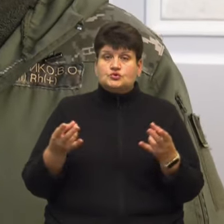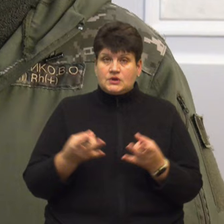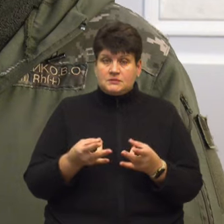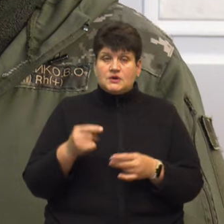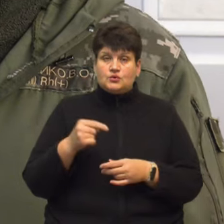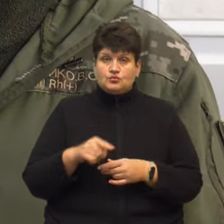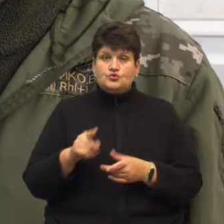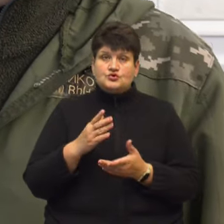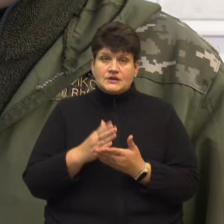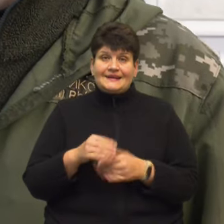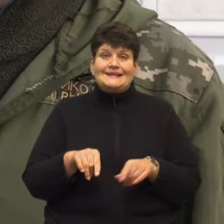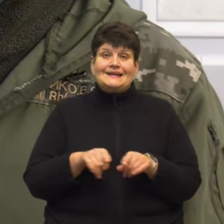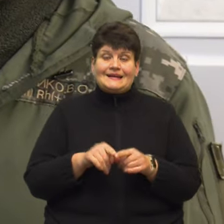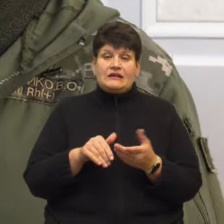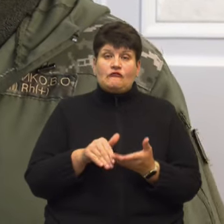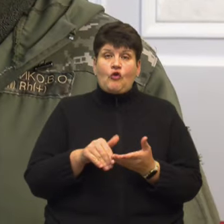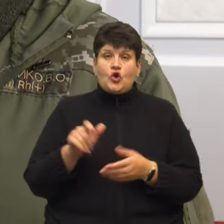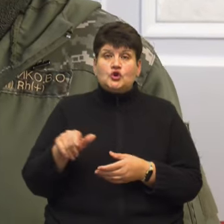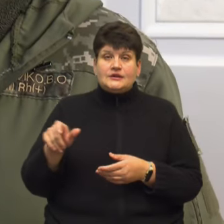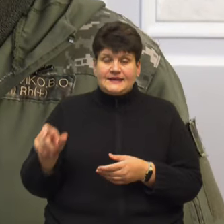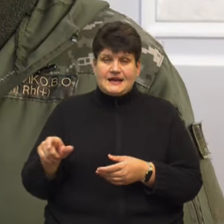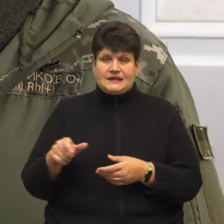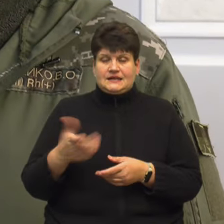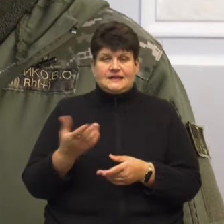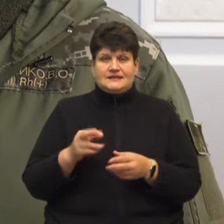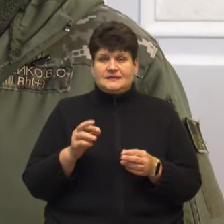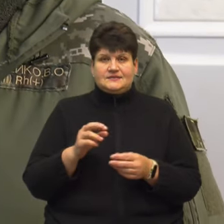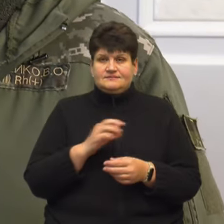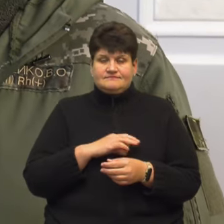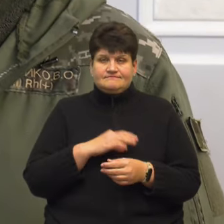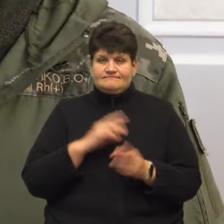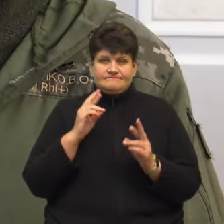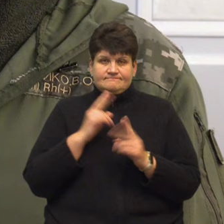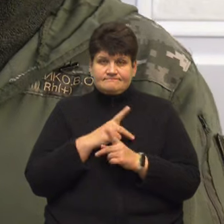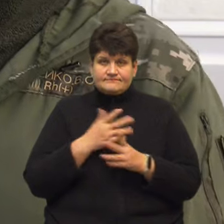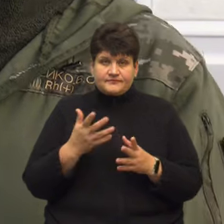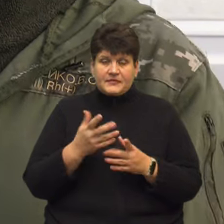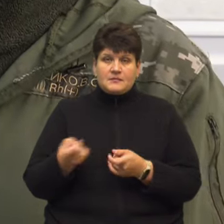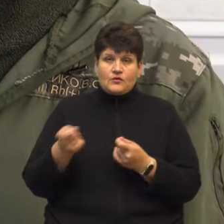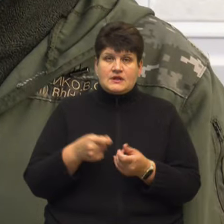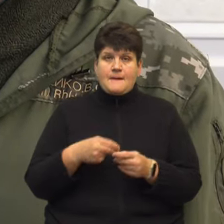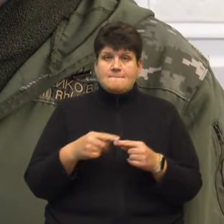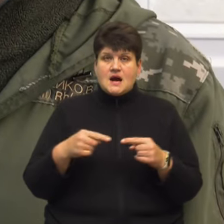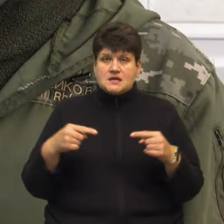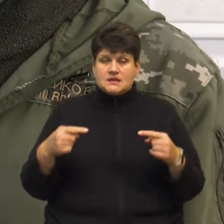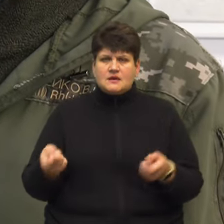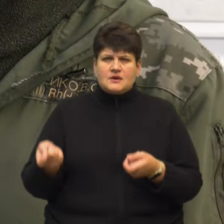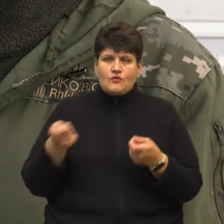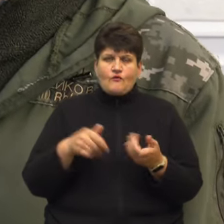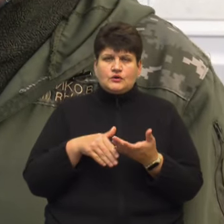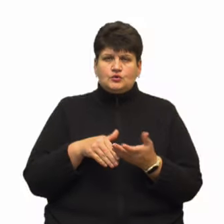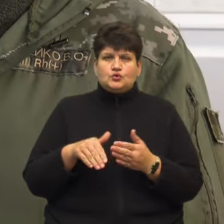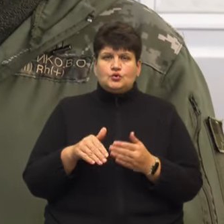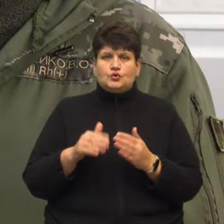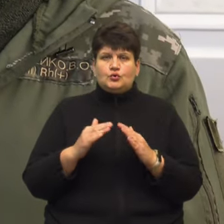є такі волонтери, які зловживають волонтерським рухом, перевозять на свої магазини, перевозять волонтерську допомогу під